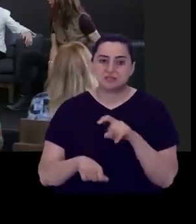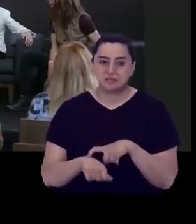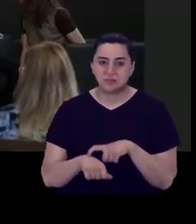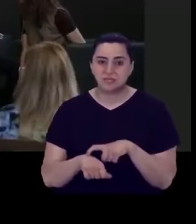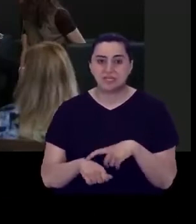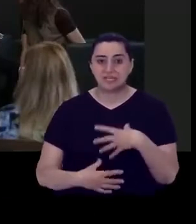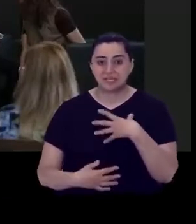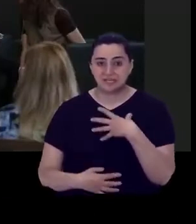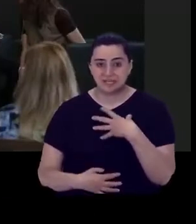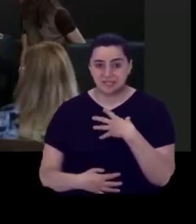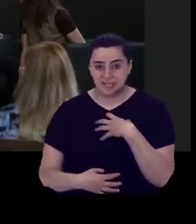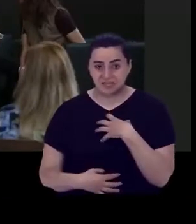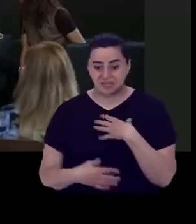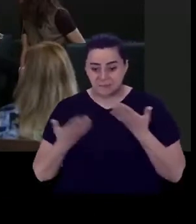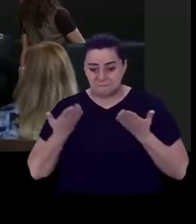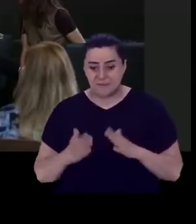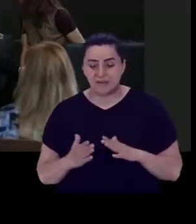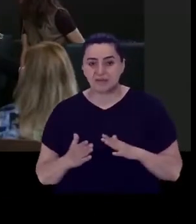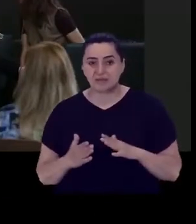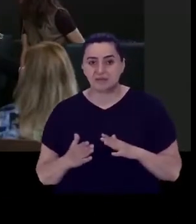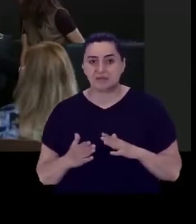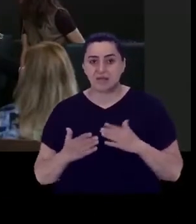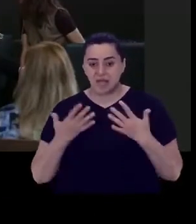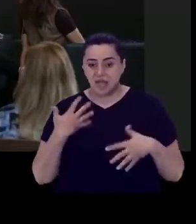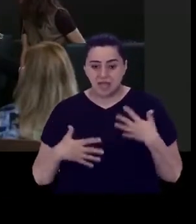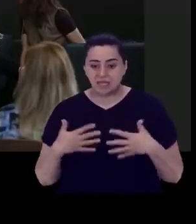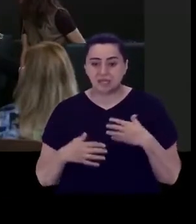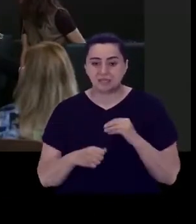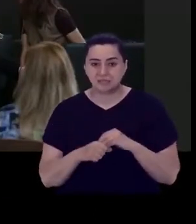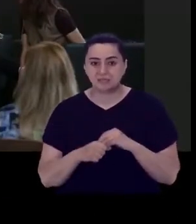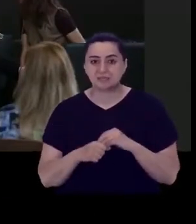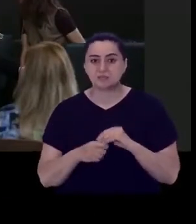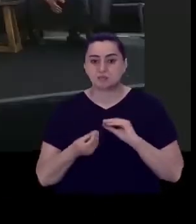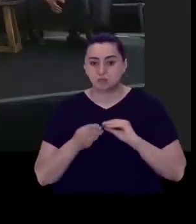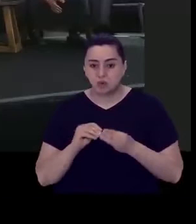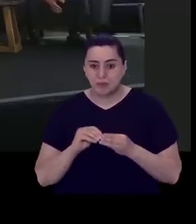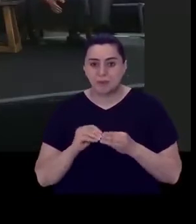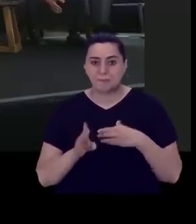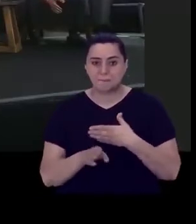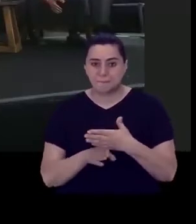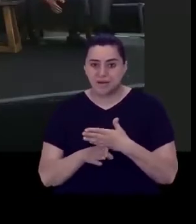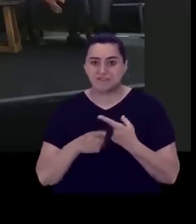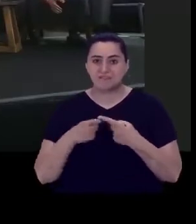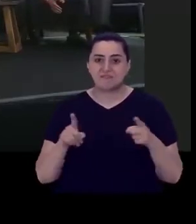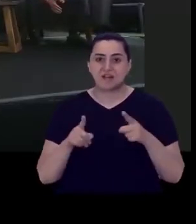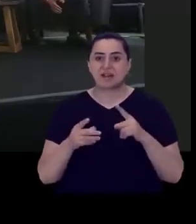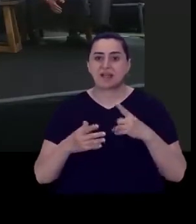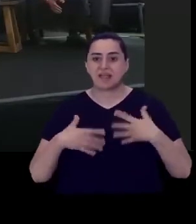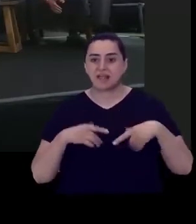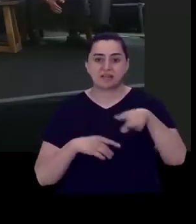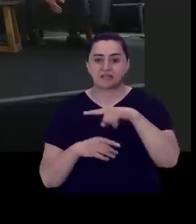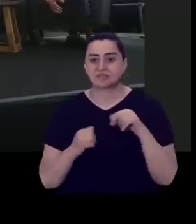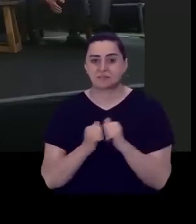kendi bedenlerinde engellilik durumlarını, farklı engellilik